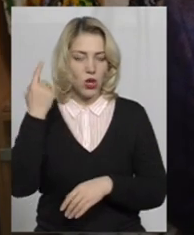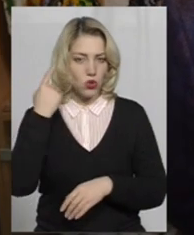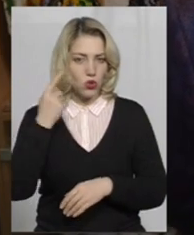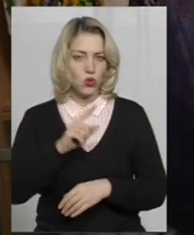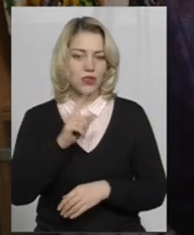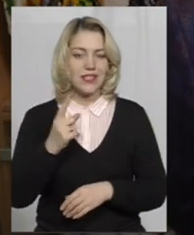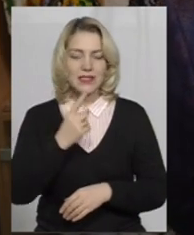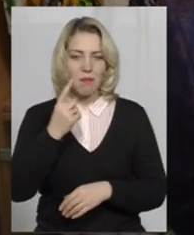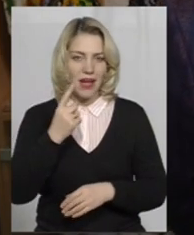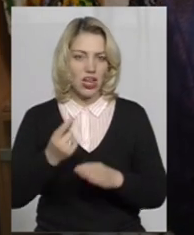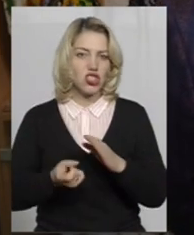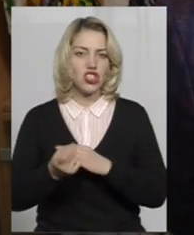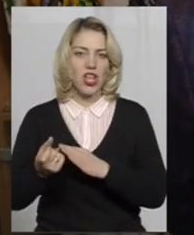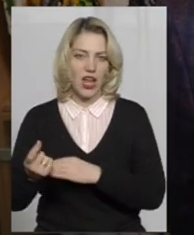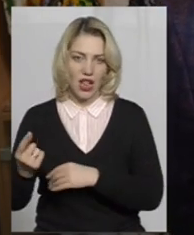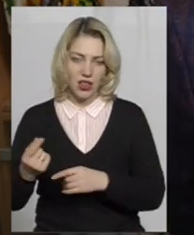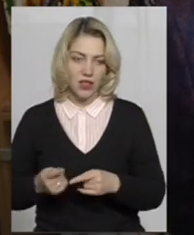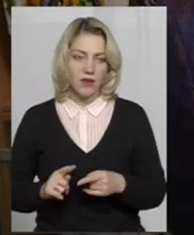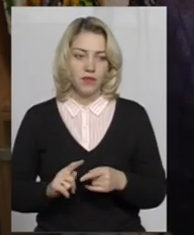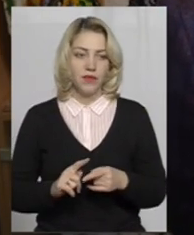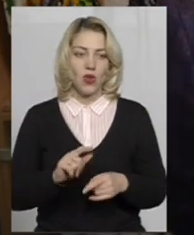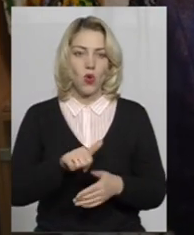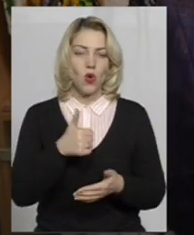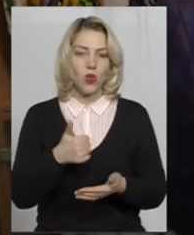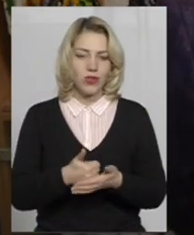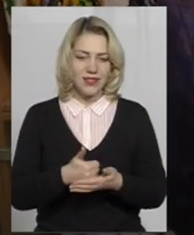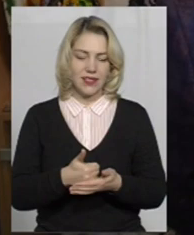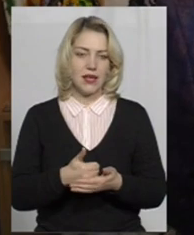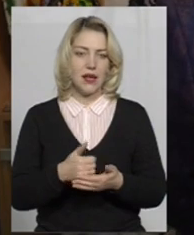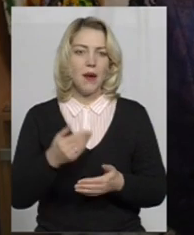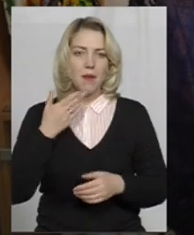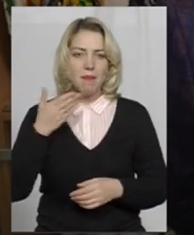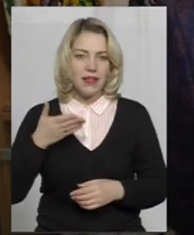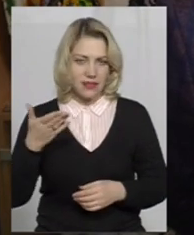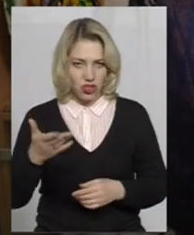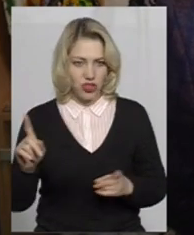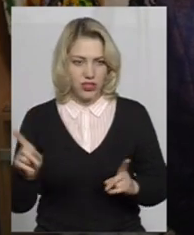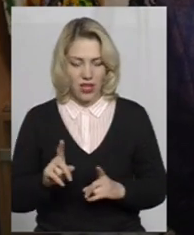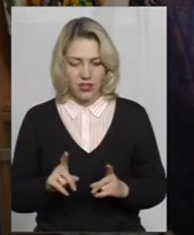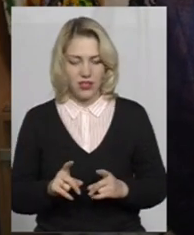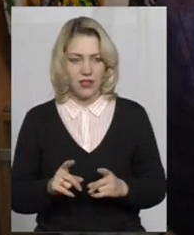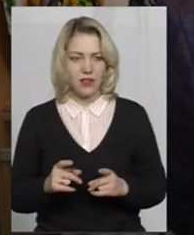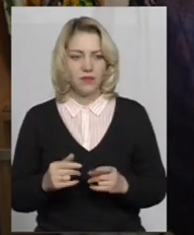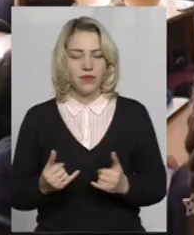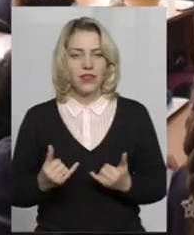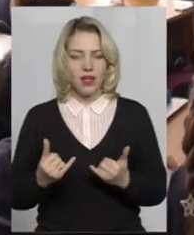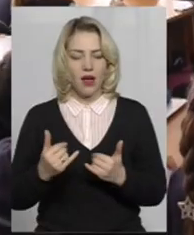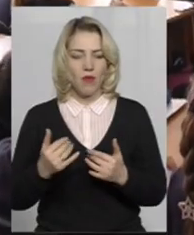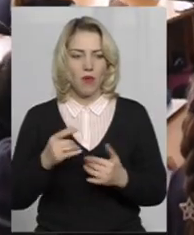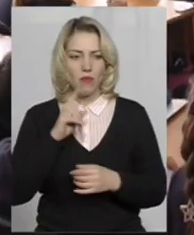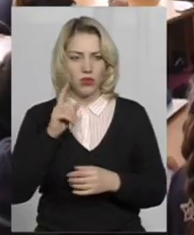головні меседжі, які вони озвучують для молодих людей.